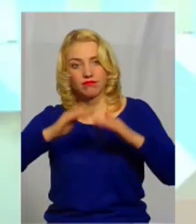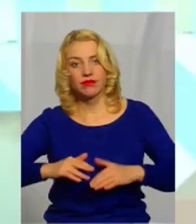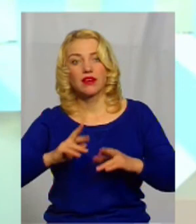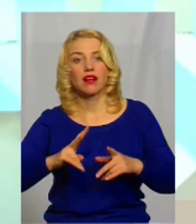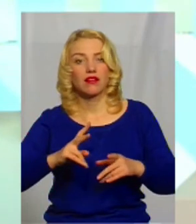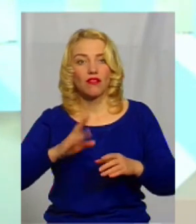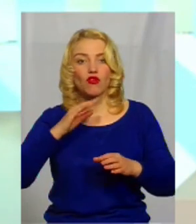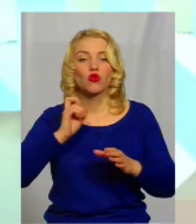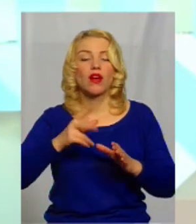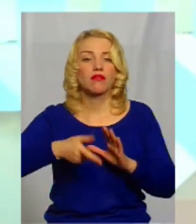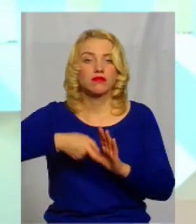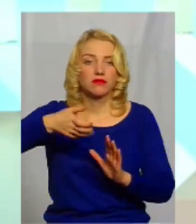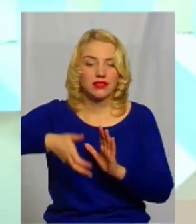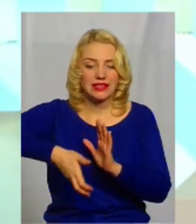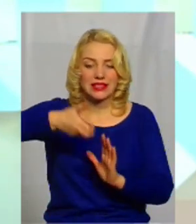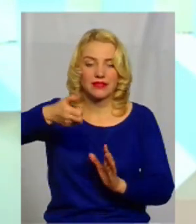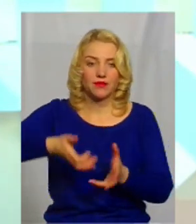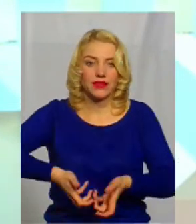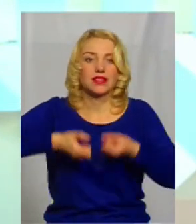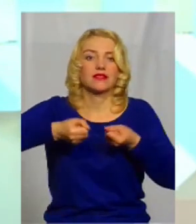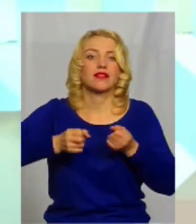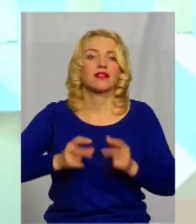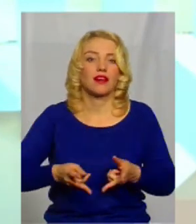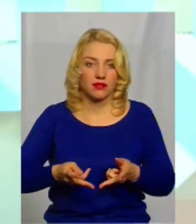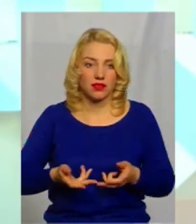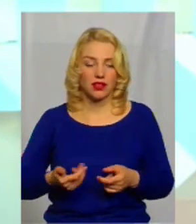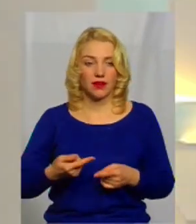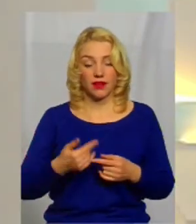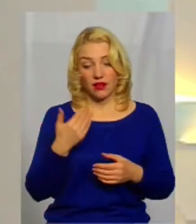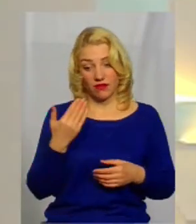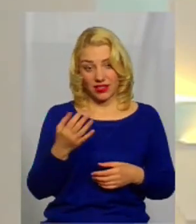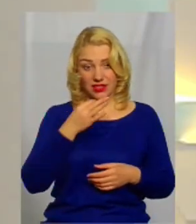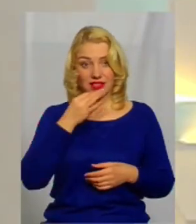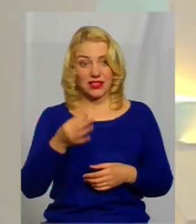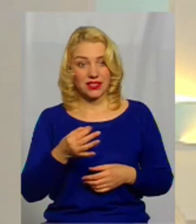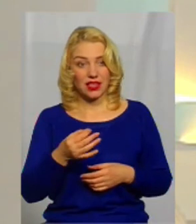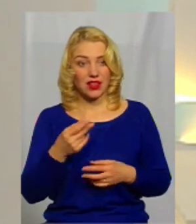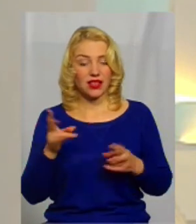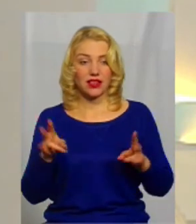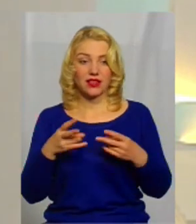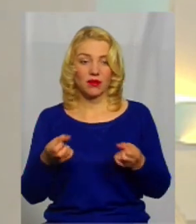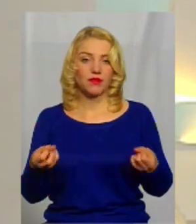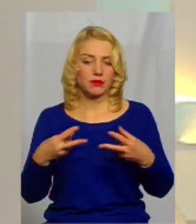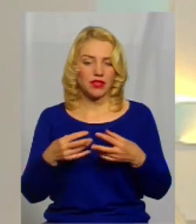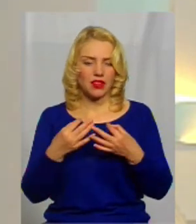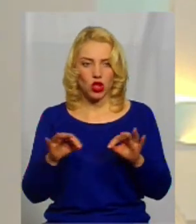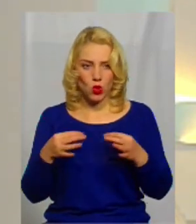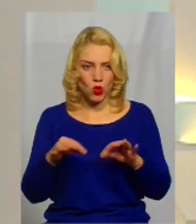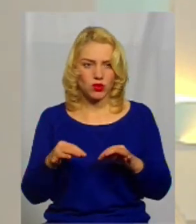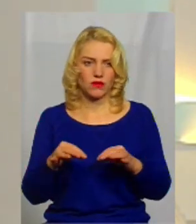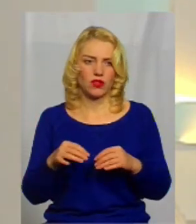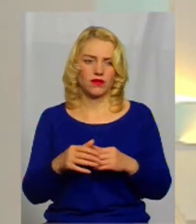Ну, скучно. От ви сказали, що не треба ніяких спеціальних дозволів,